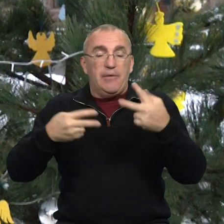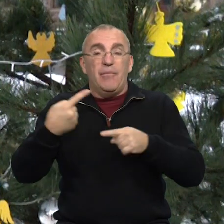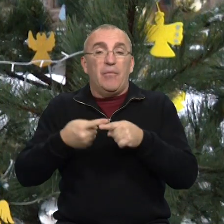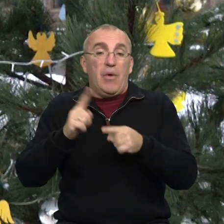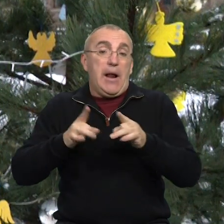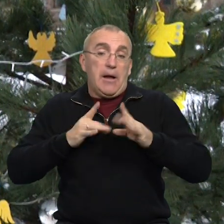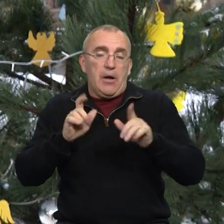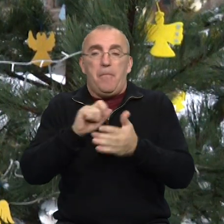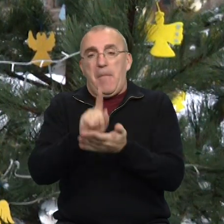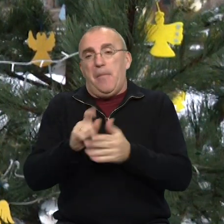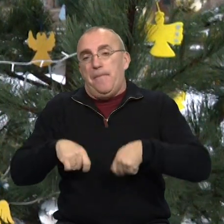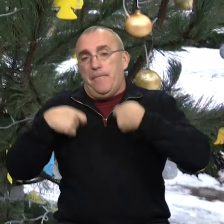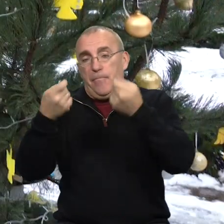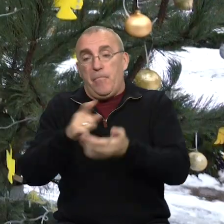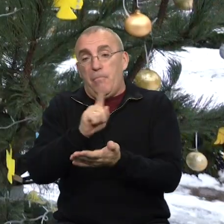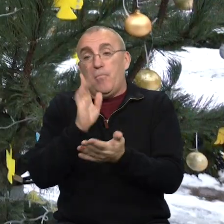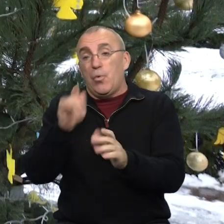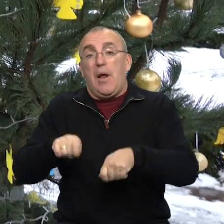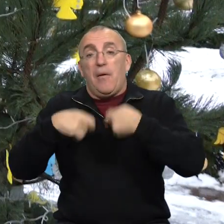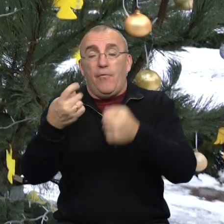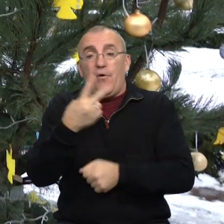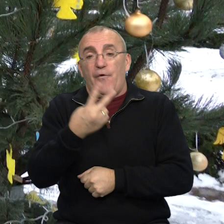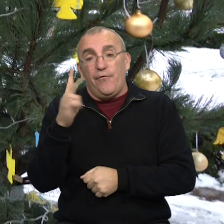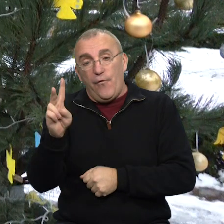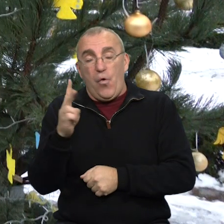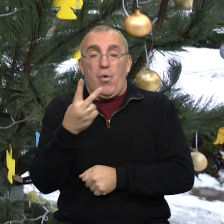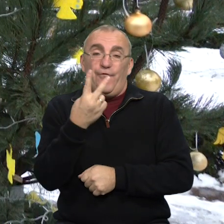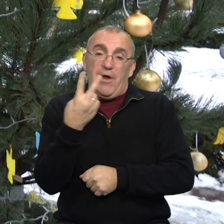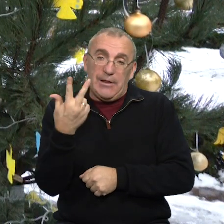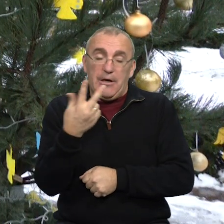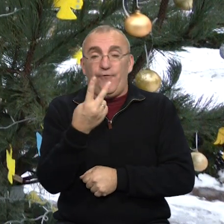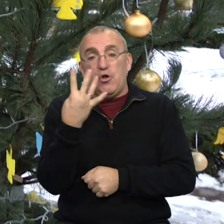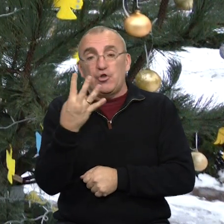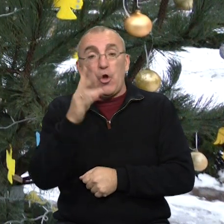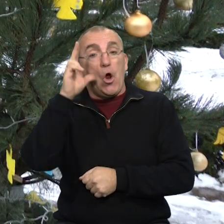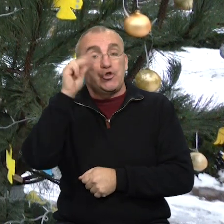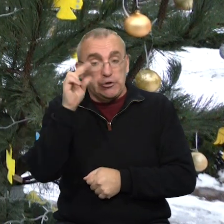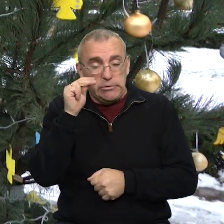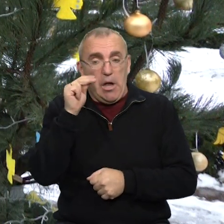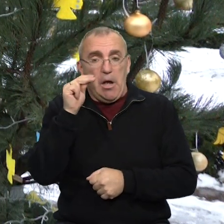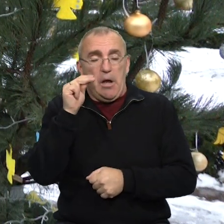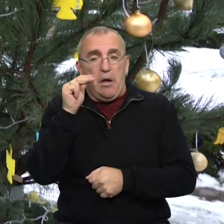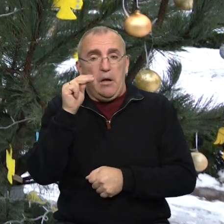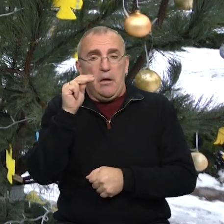І до Різдва ми маємо його передати. Ми будемо його передавати 22, 23 та 24 числа.